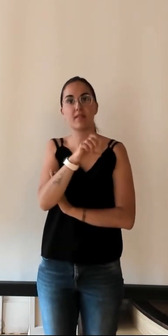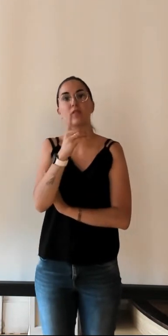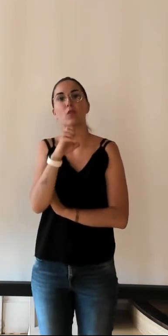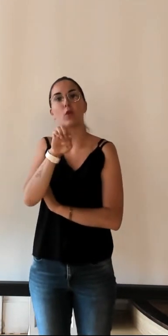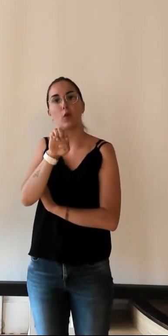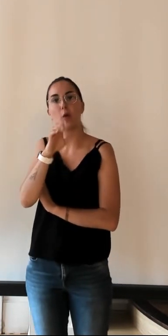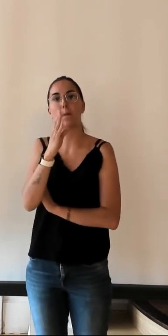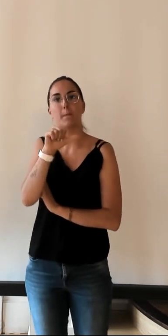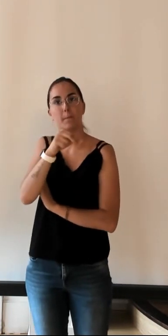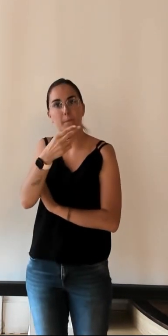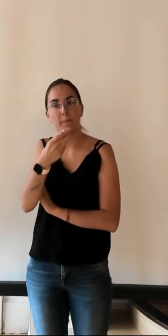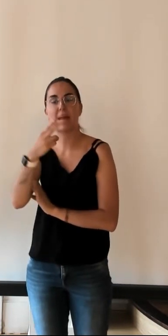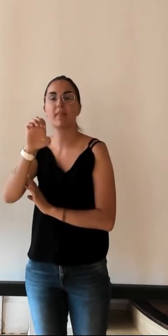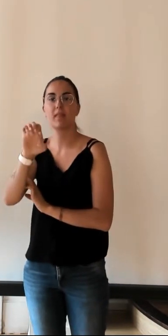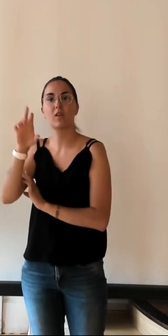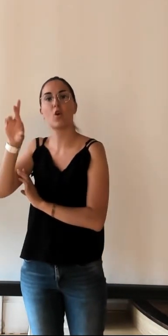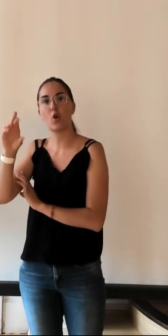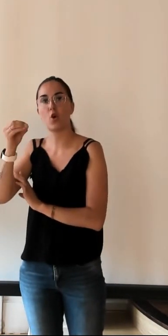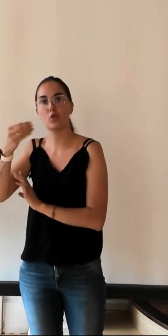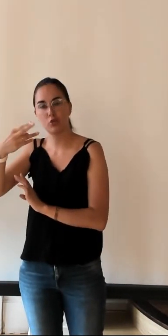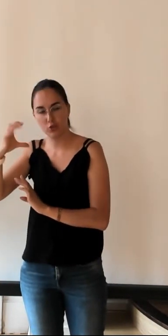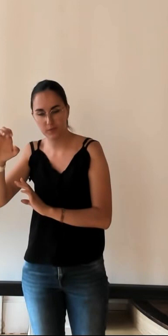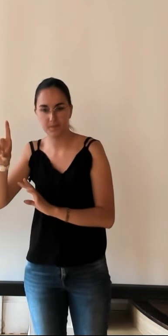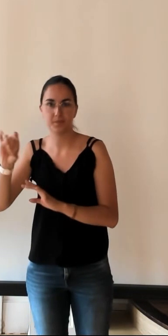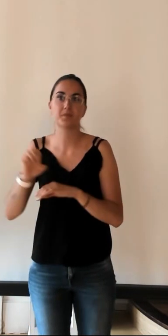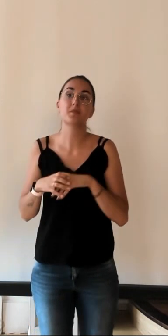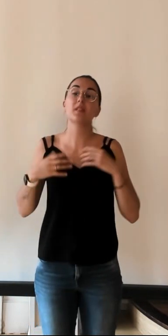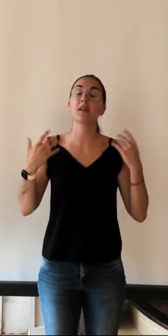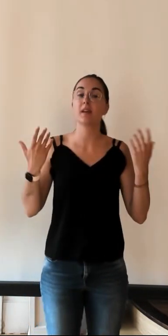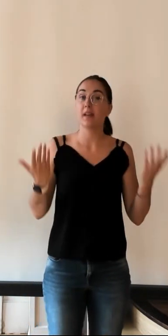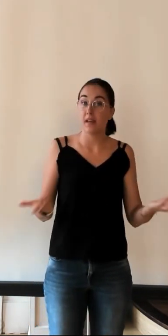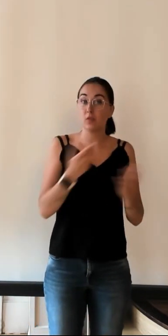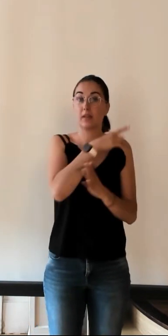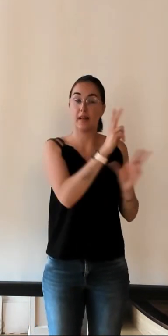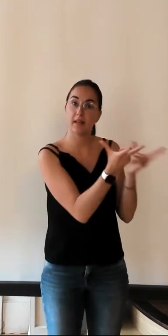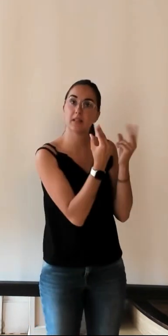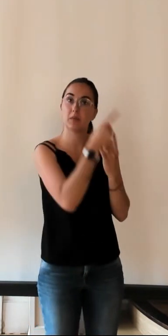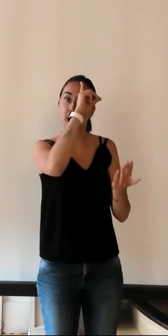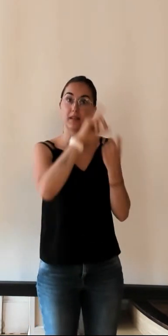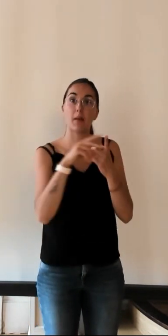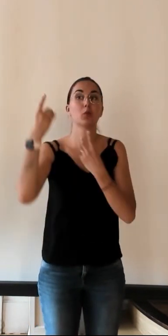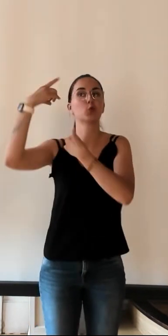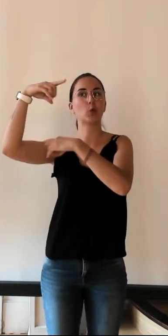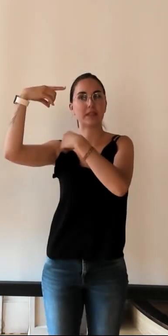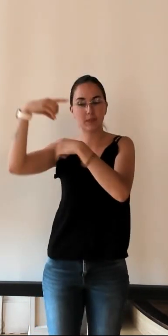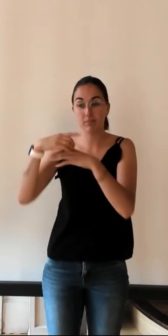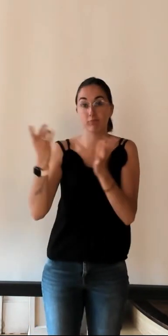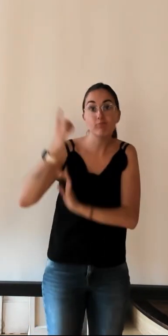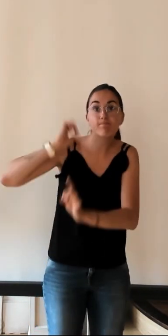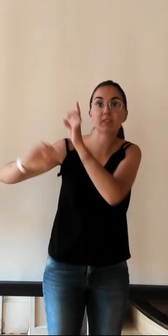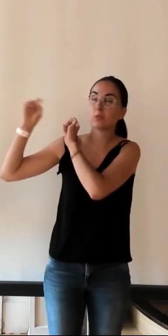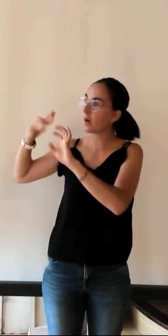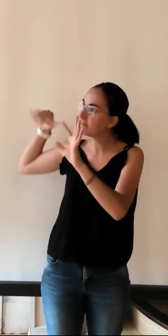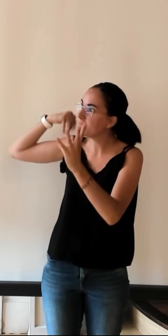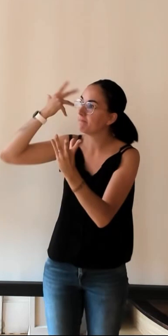'un sujet de société qui est donc l'histoire du tourisme et plus précisément son vecteur de mise